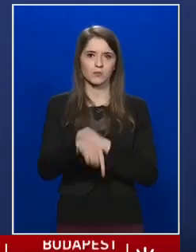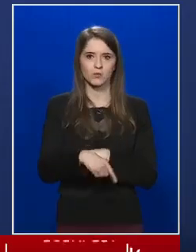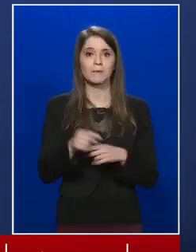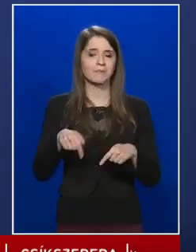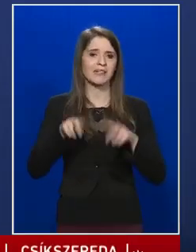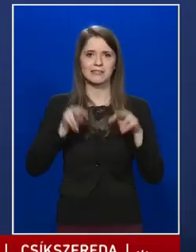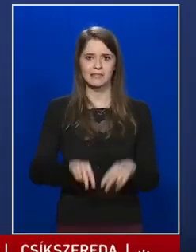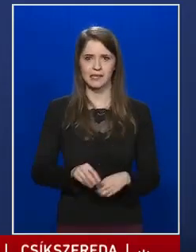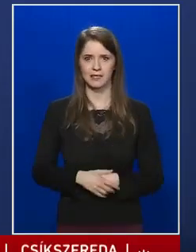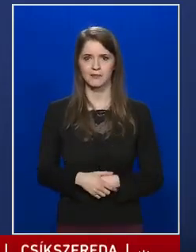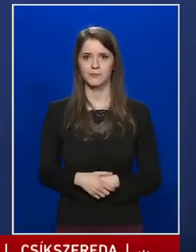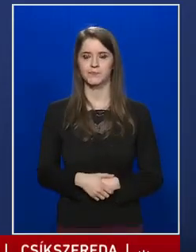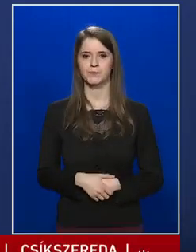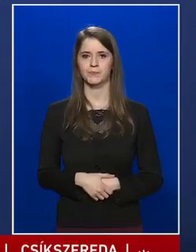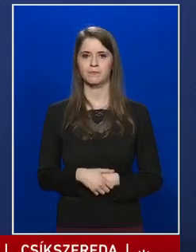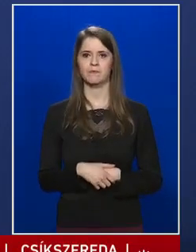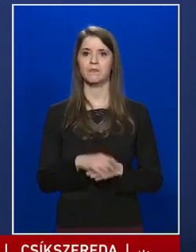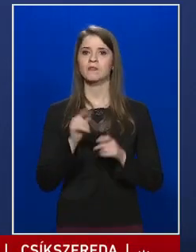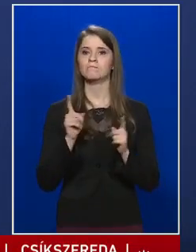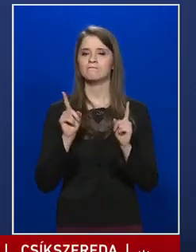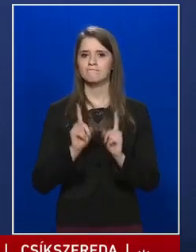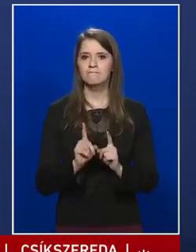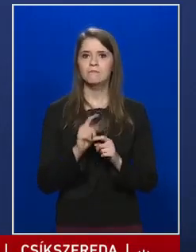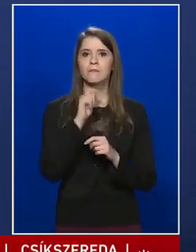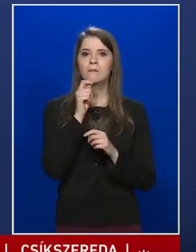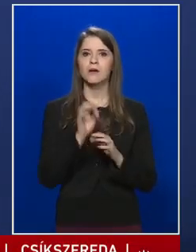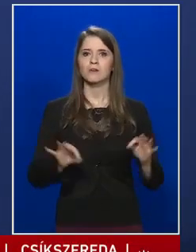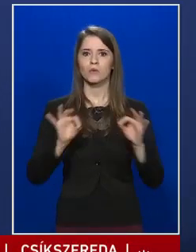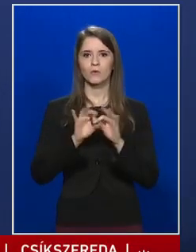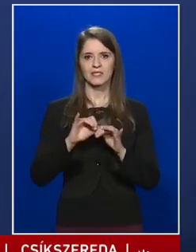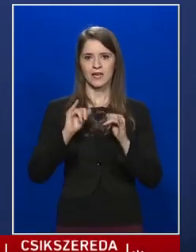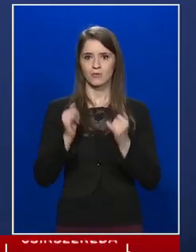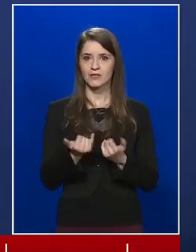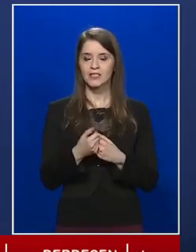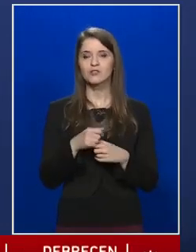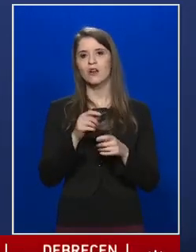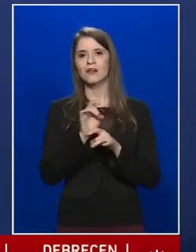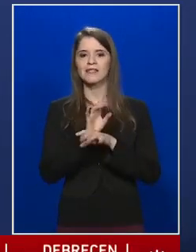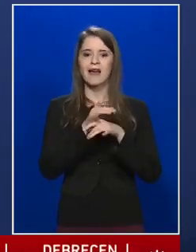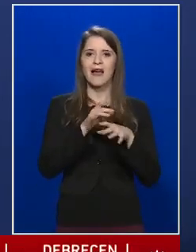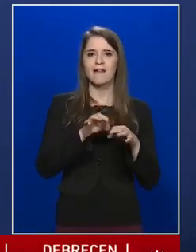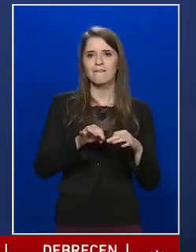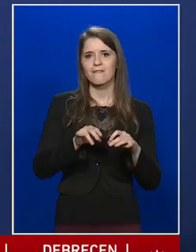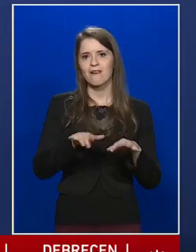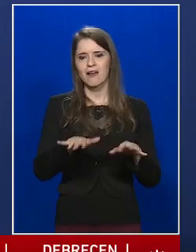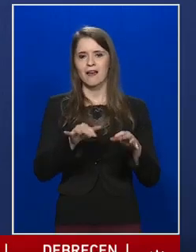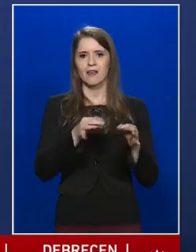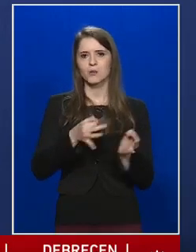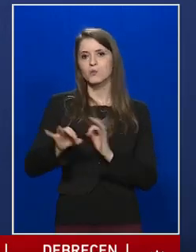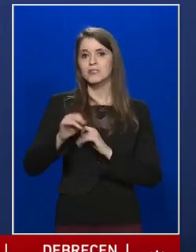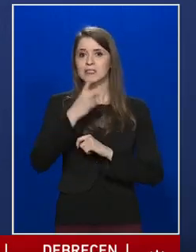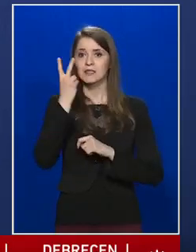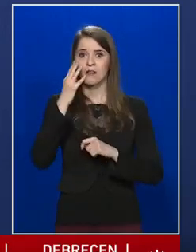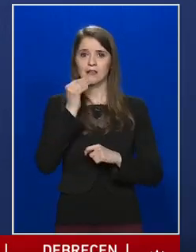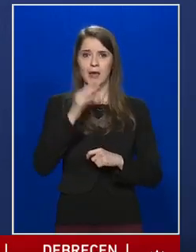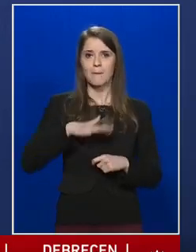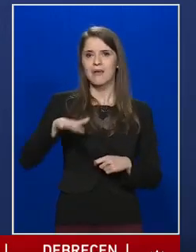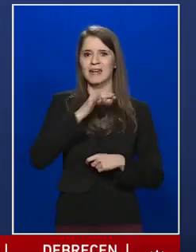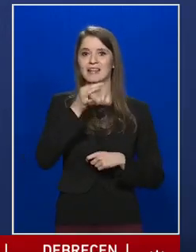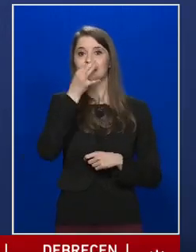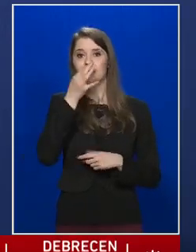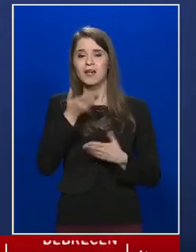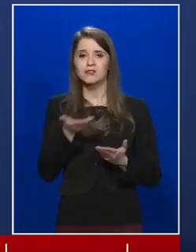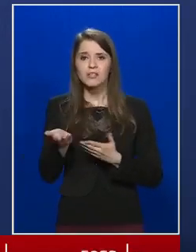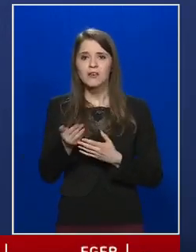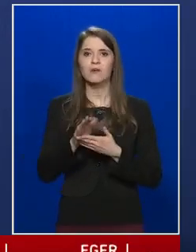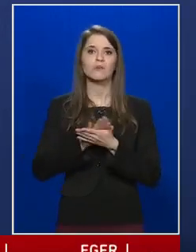Ugyanakkor Magyarországon is a járványügyi szakemberek kíváncsiak arra, hogy vajon milyen a